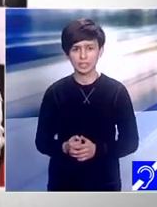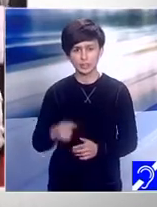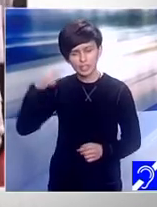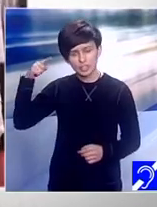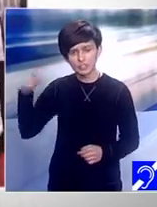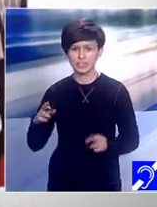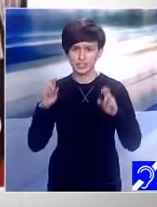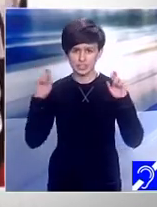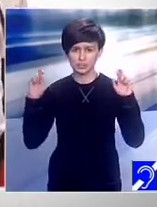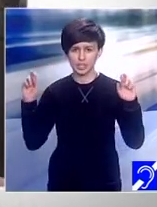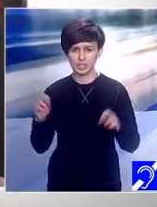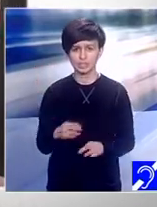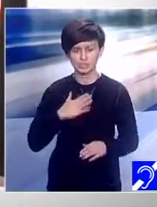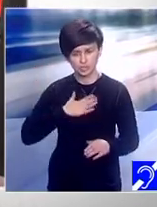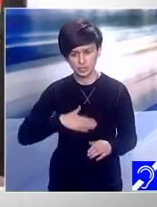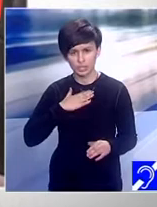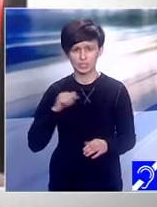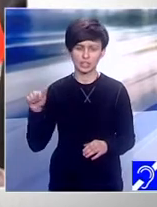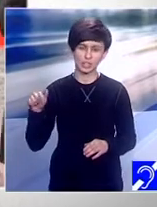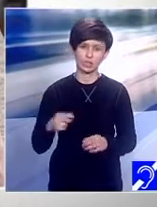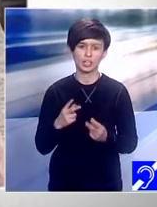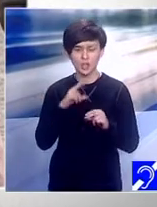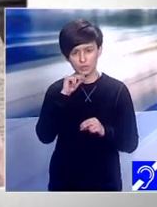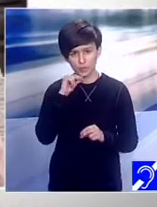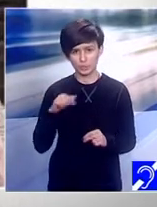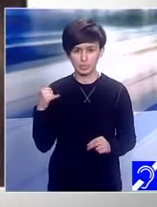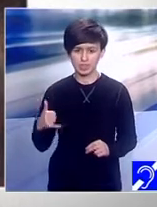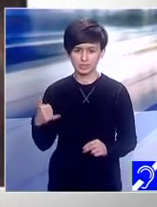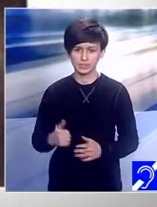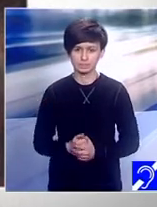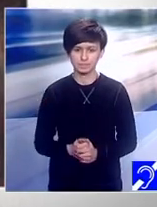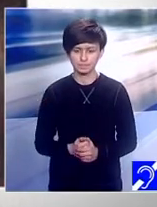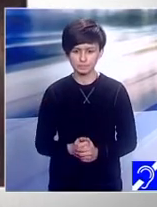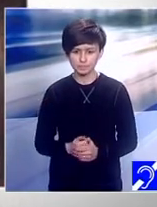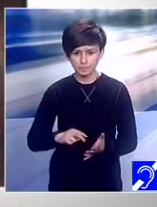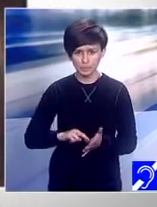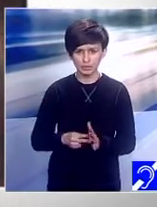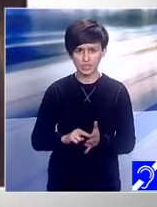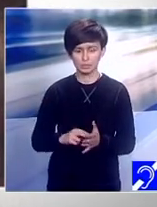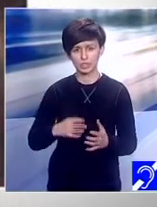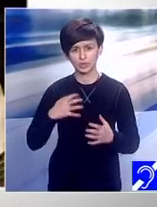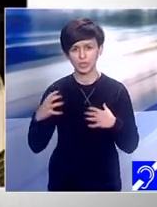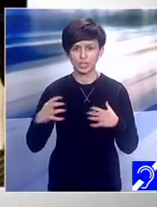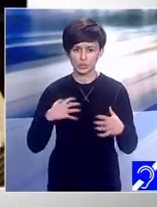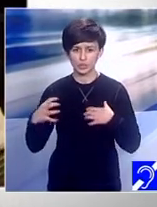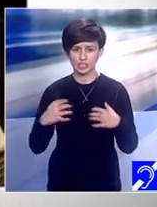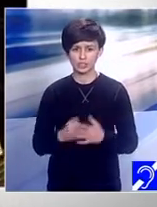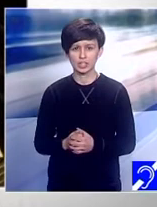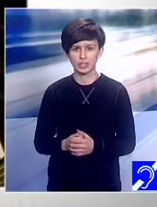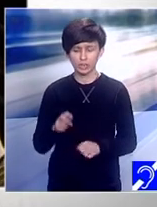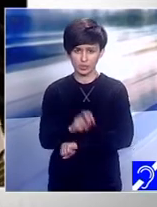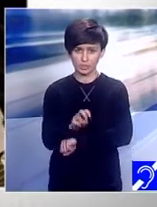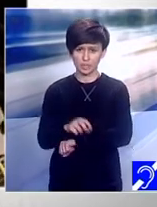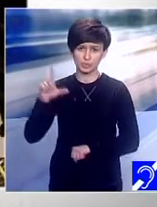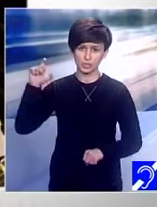Fără Prejudecăți Ne pregătim pentru o ediție record a festivalului Miraje, la care vor participa peste 200 de